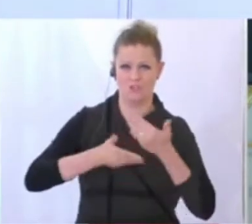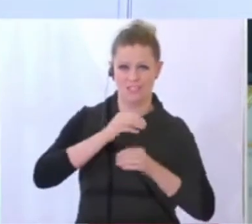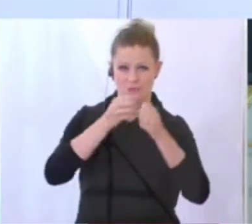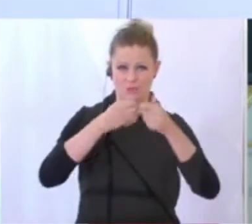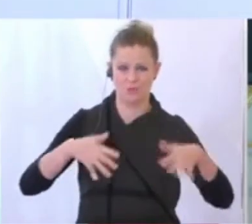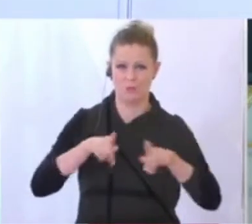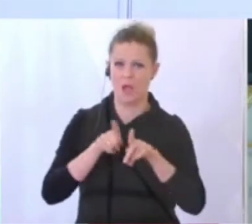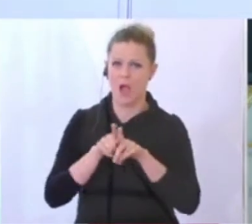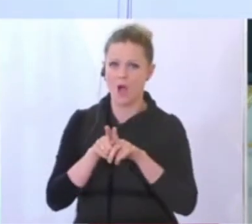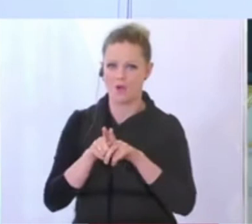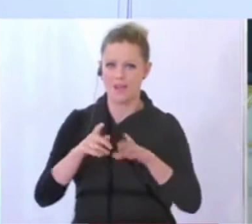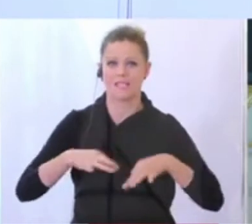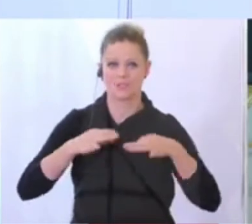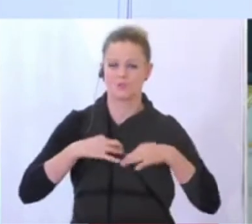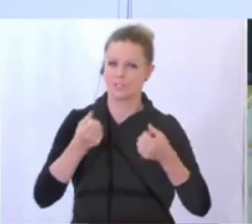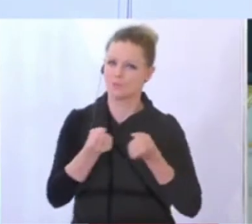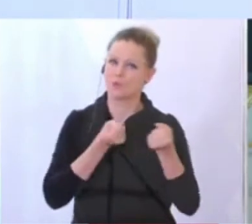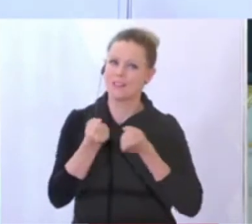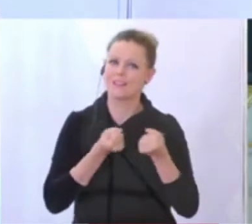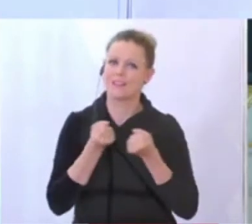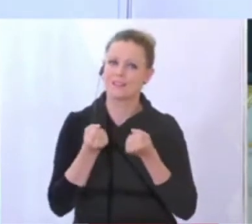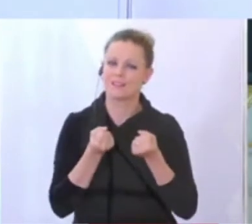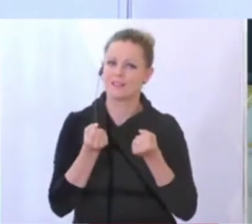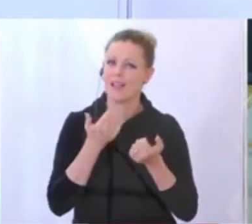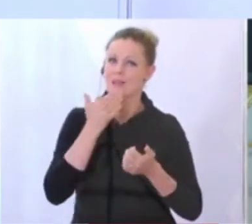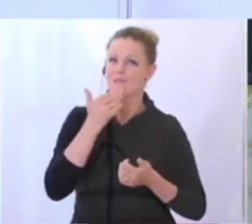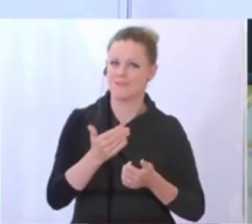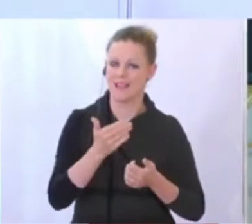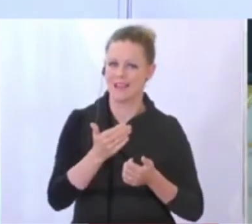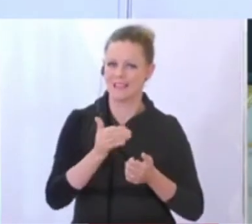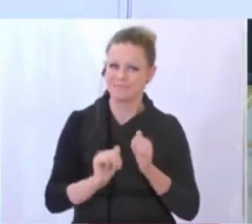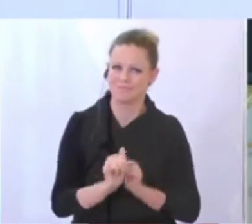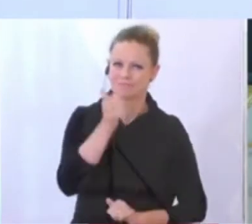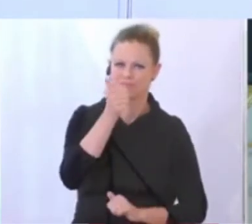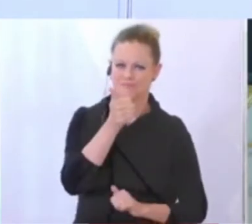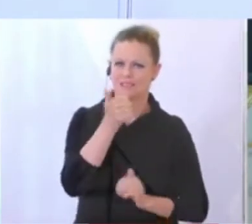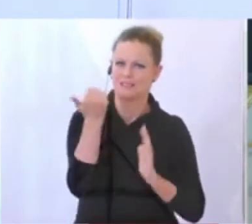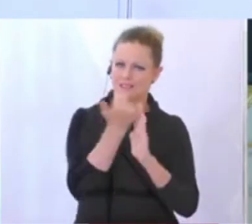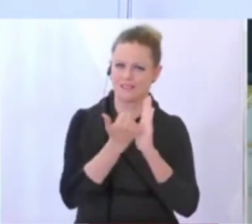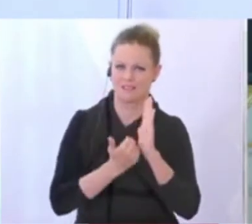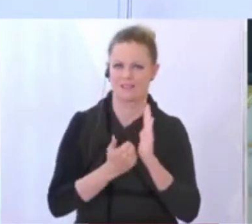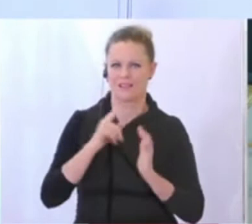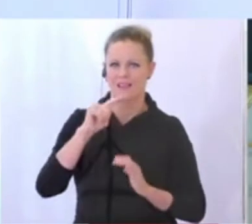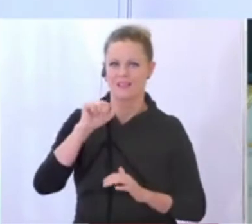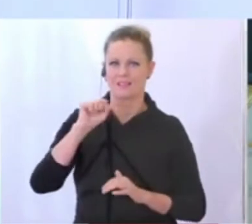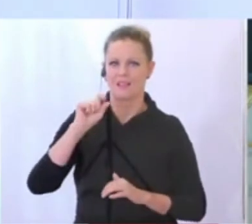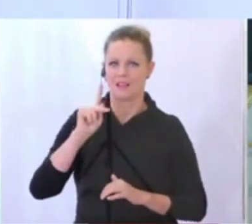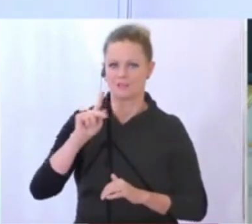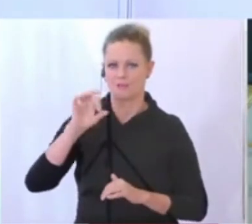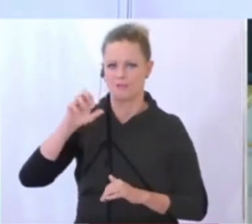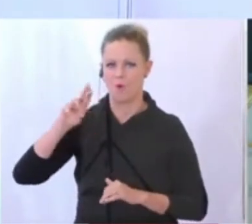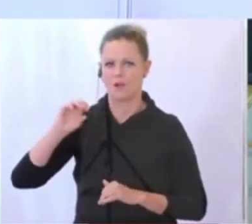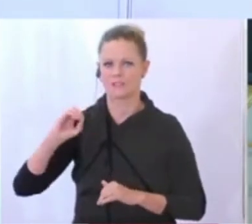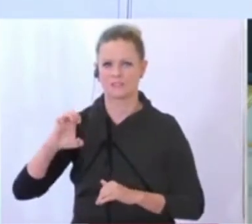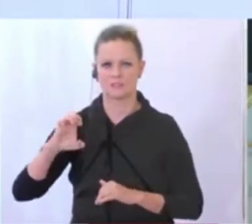waren immer die gesundheitspolitischen Empfehlungen, Task Forces, Richtlinien auch nie gleich beginnen.